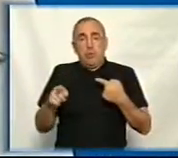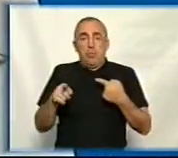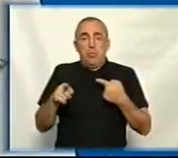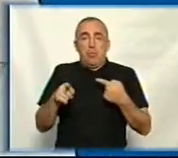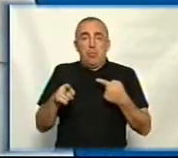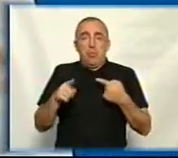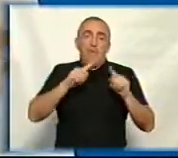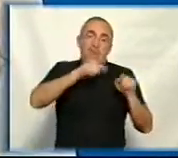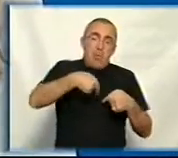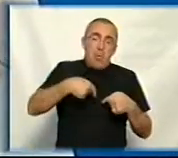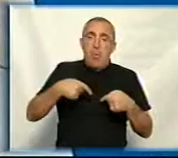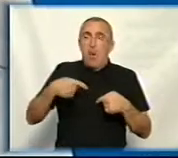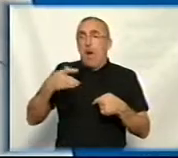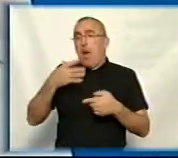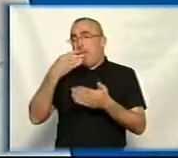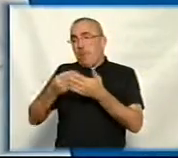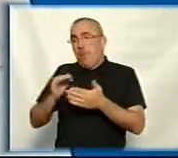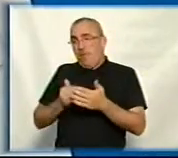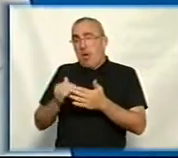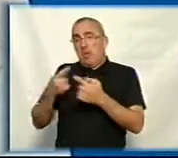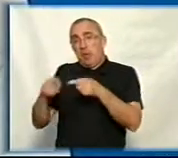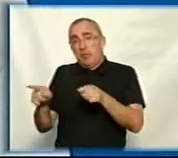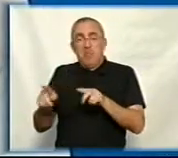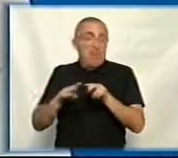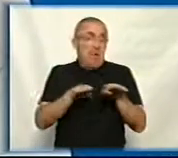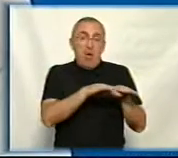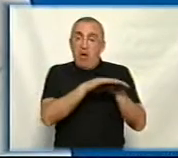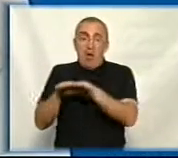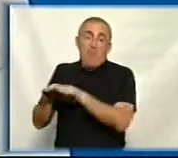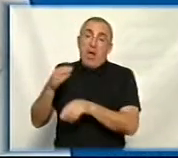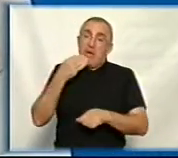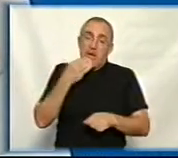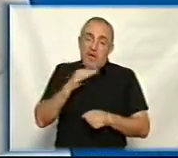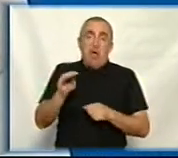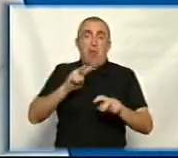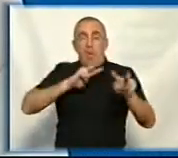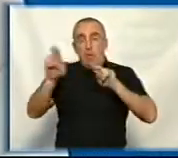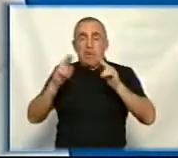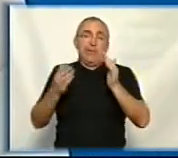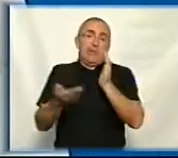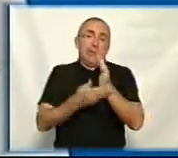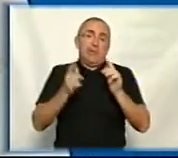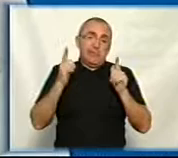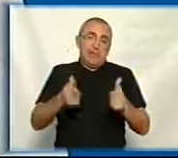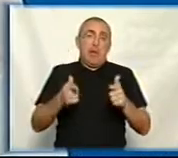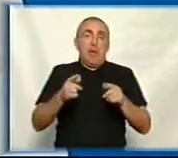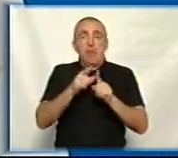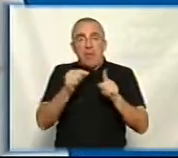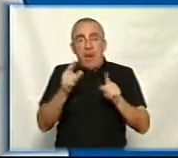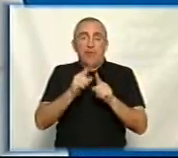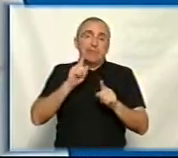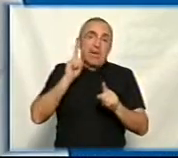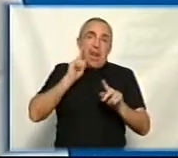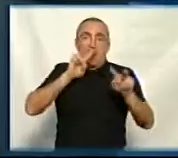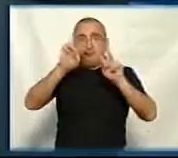вимоги, а до приватного інші. Я думаю, що вони повинні бути однакові, якісно обрізане дерево згідно правил утримання зелених